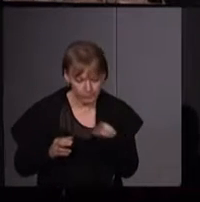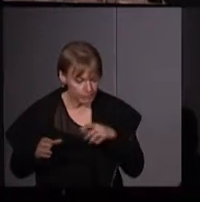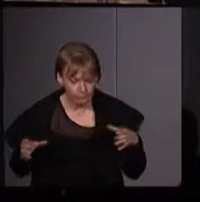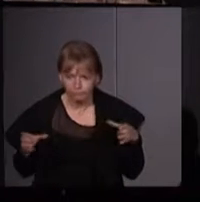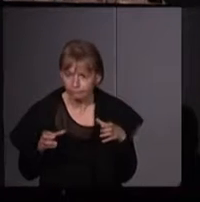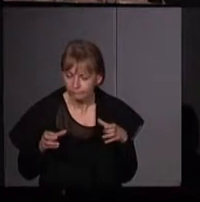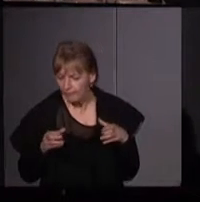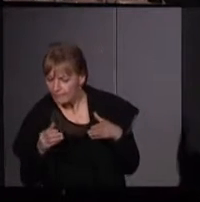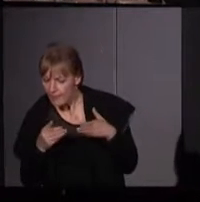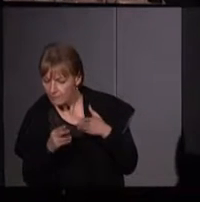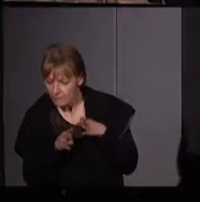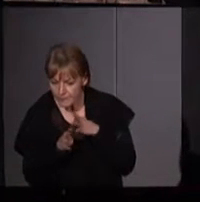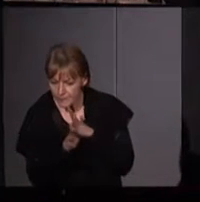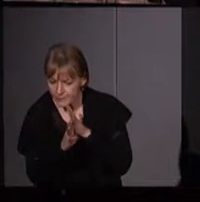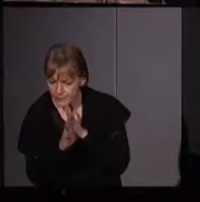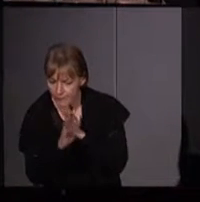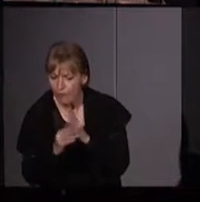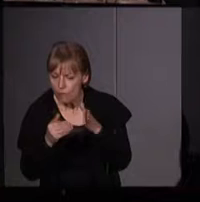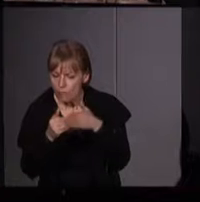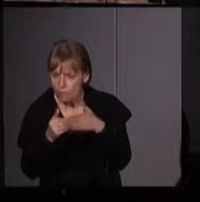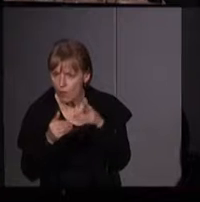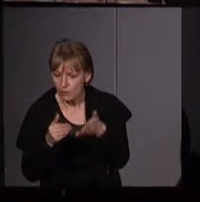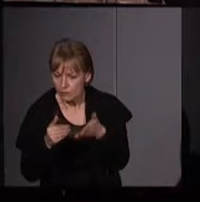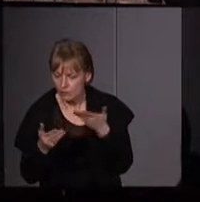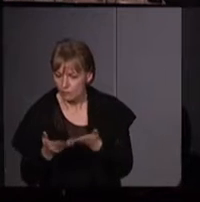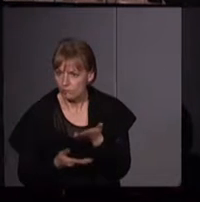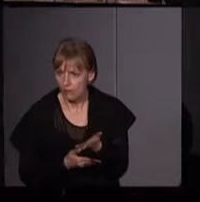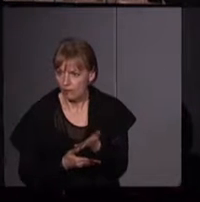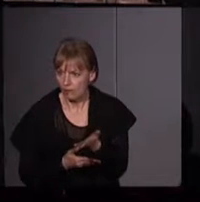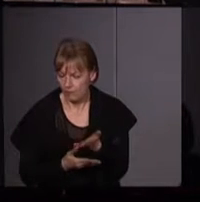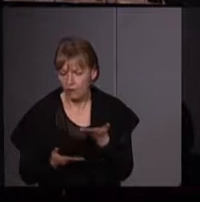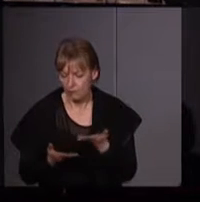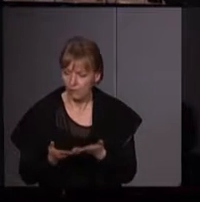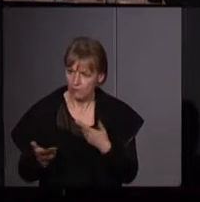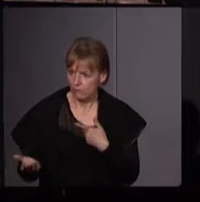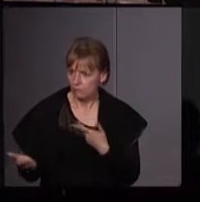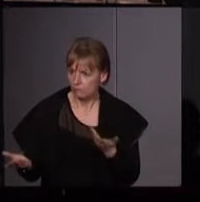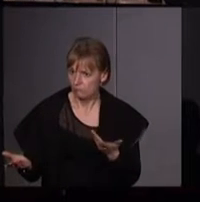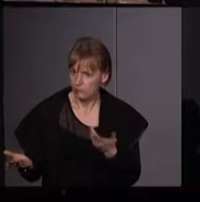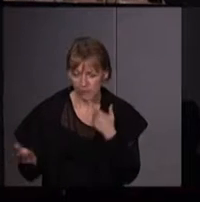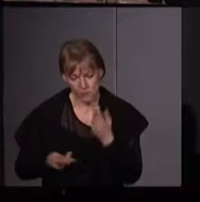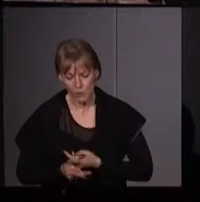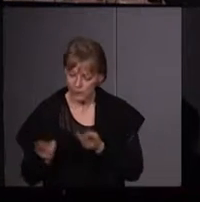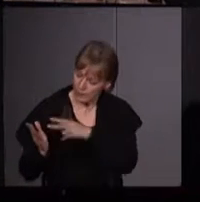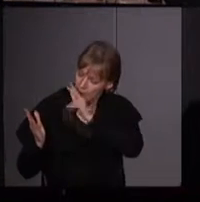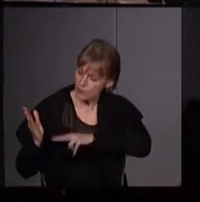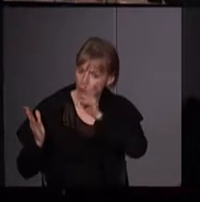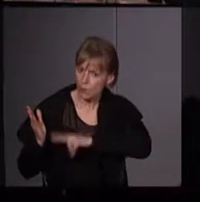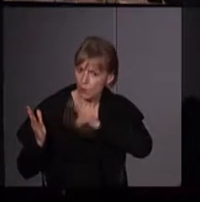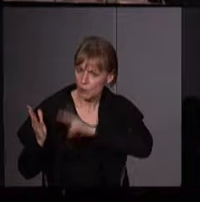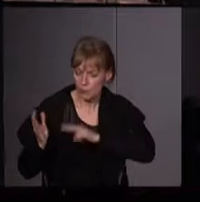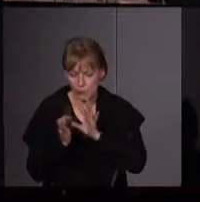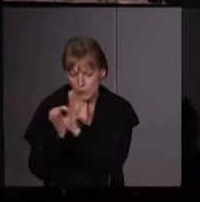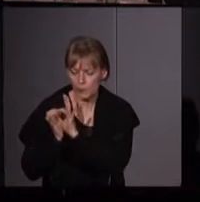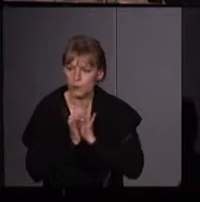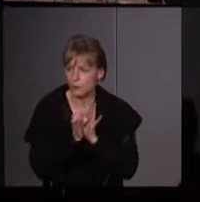se rendent vers les portes du Pentagone où, là, elles vont lire leur déclaration d'unité.